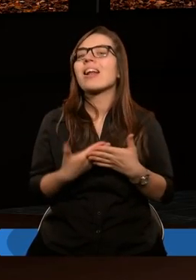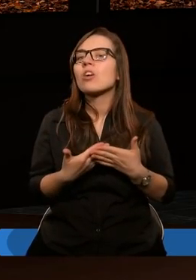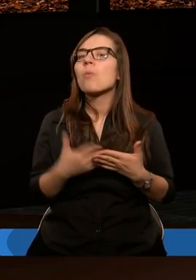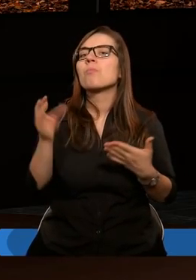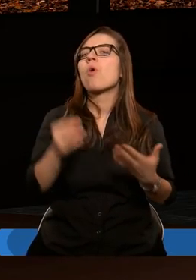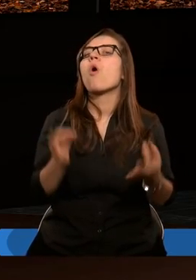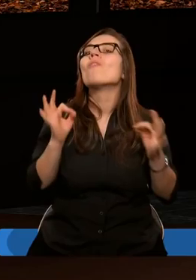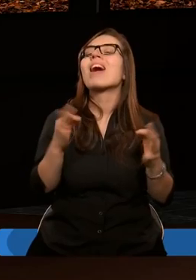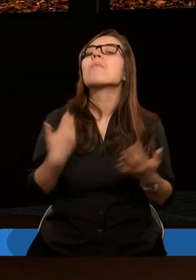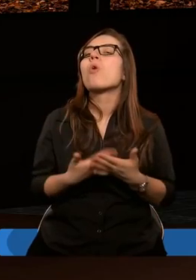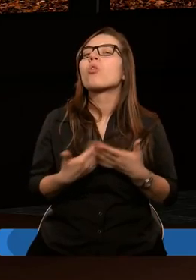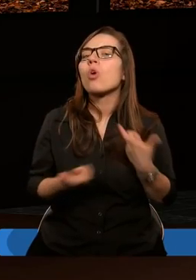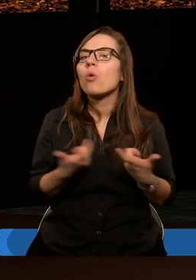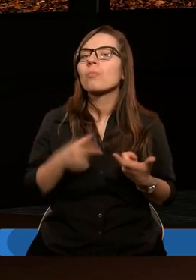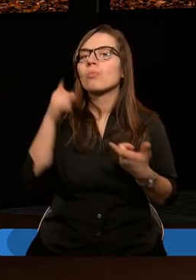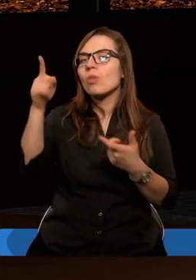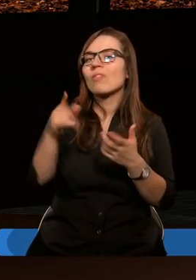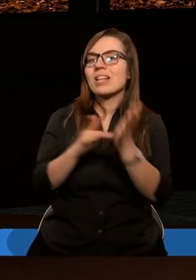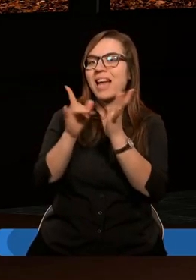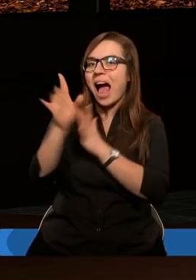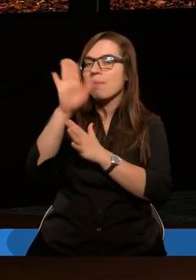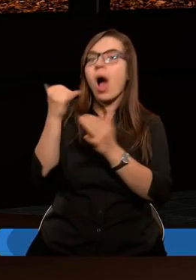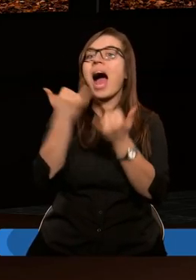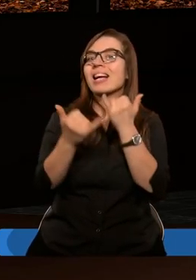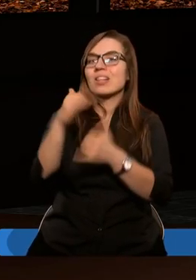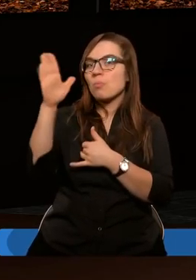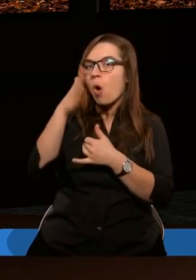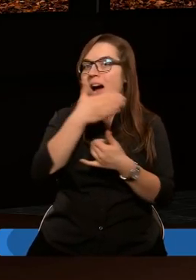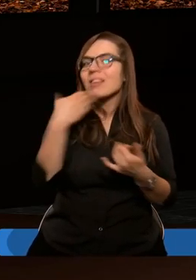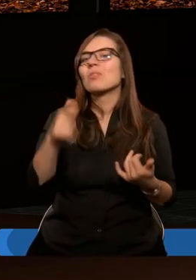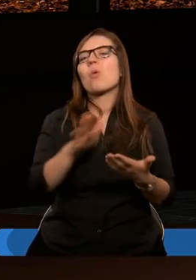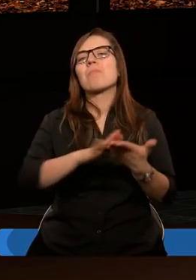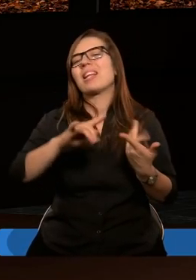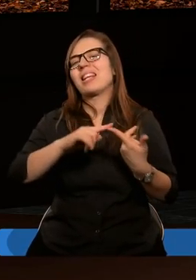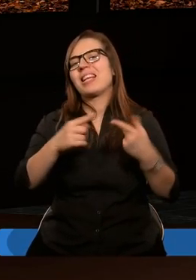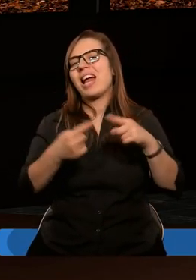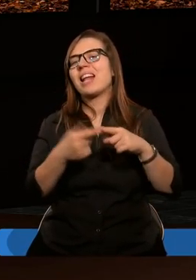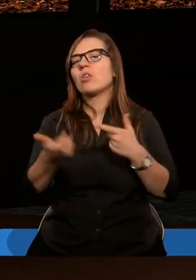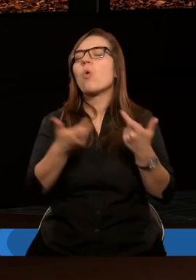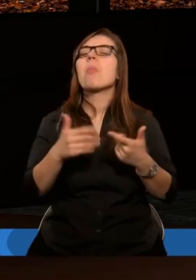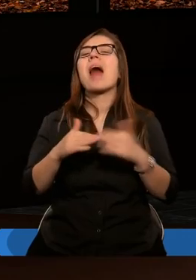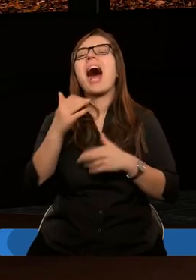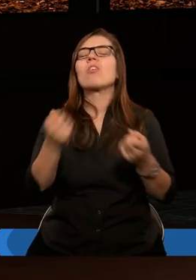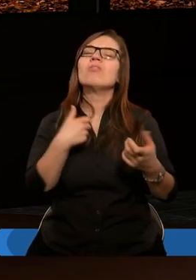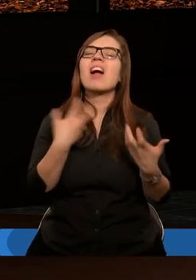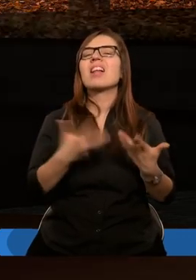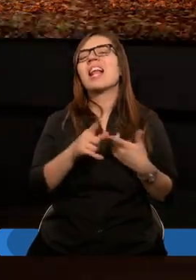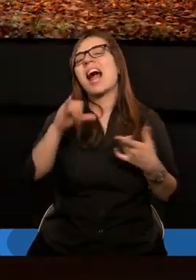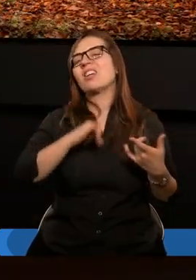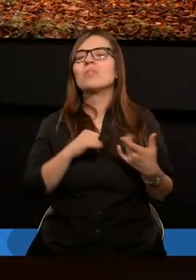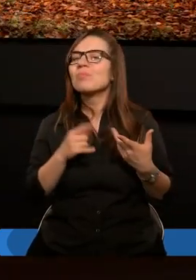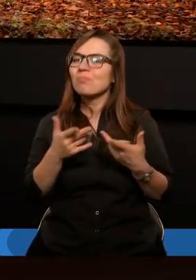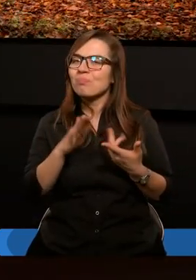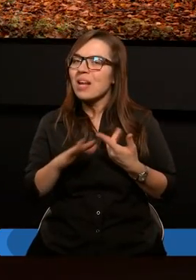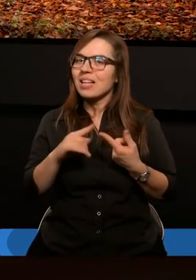to właściwie po co wtedy? Jeśli nie ma w tym Chrystusa, no to po co? To właśnie zostaje tylko taka nadgorliwość. Ustęp